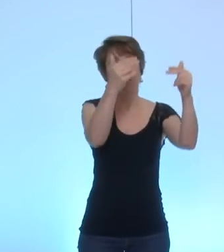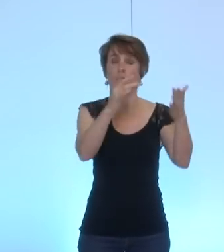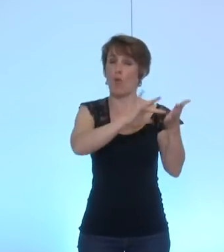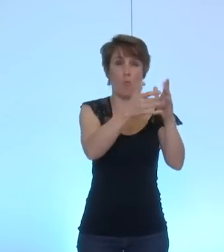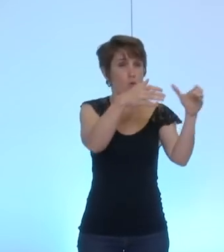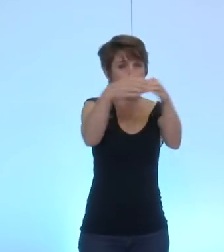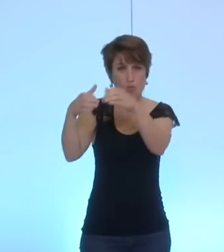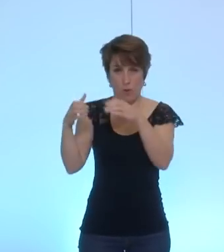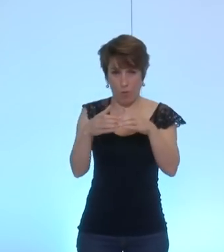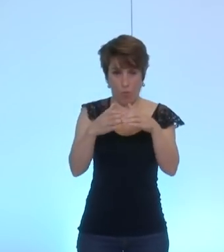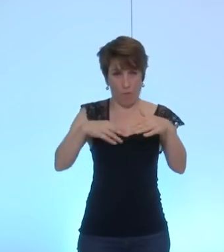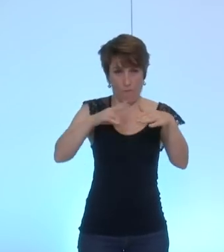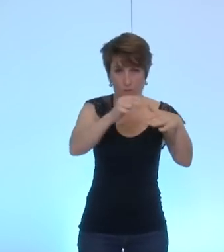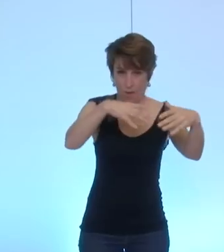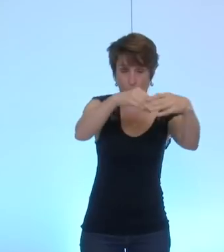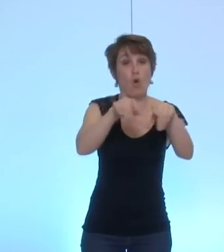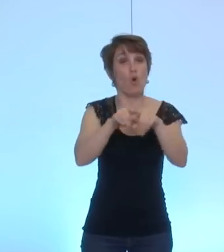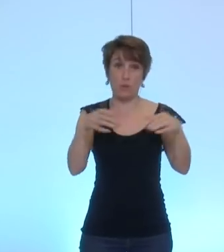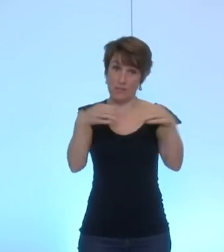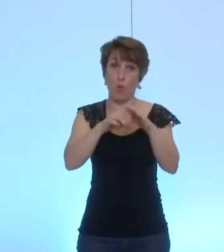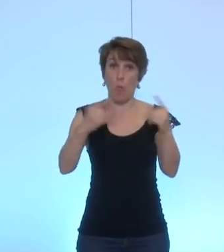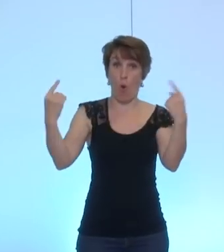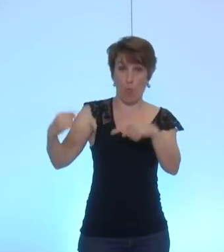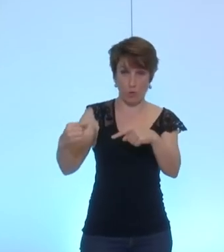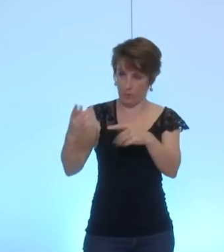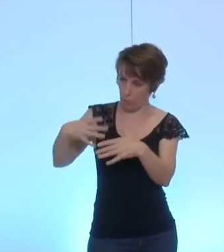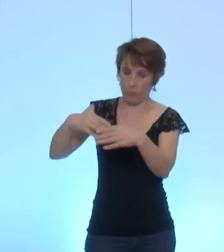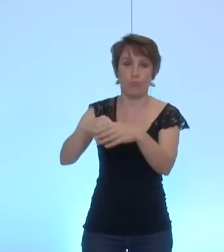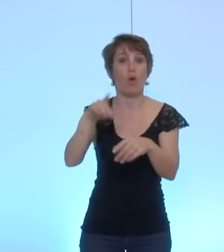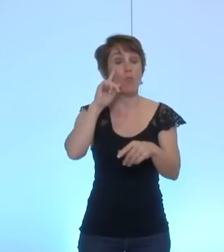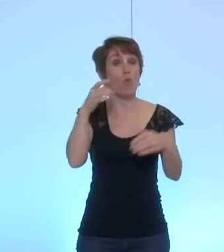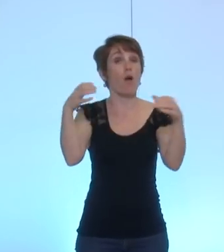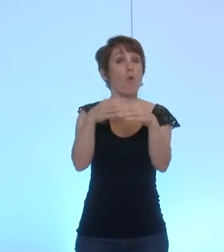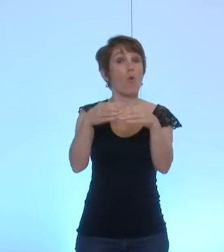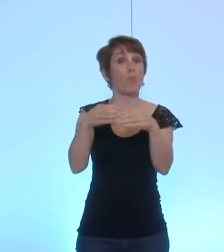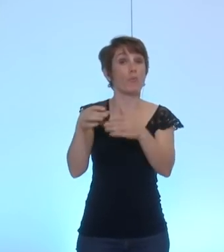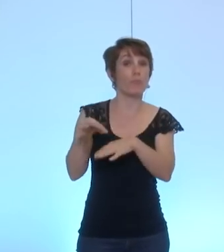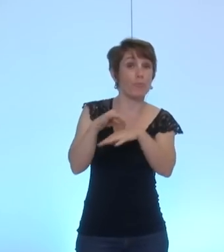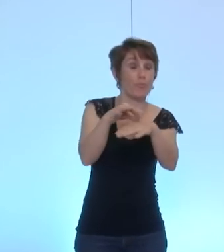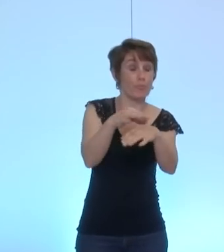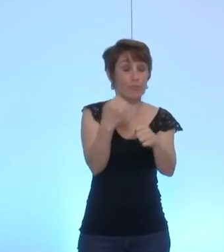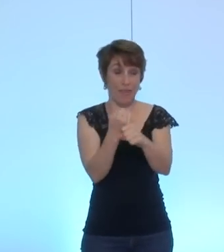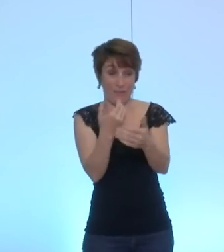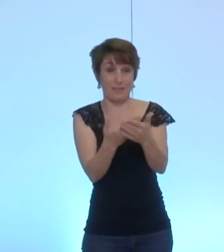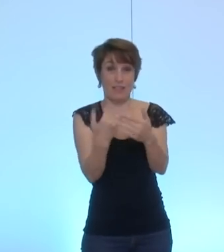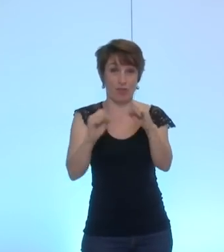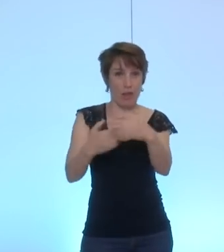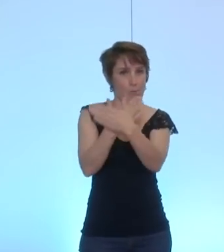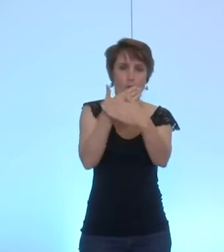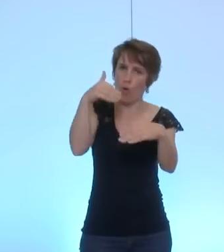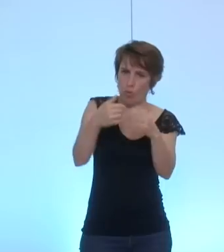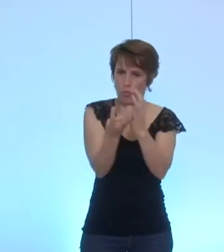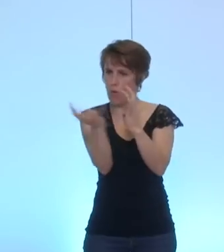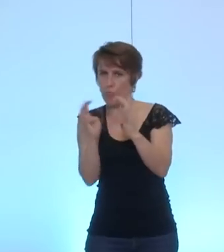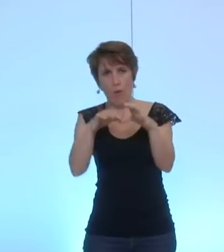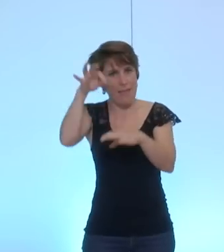et avec l'opposition parce que le groupe de travail à la métro qui sera mis en place pour accompagner ce travail comportera bien sûr des élus